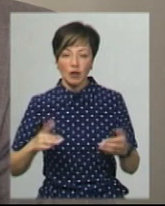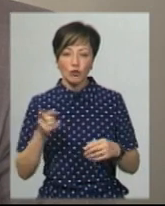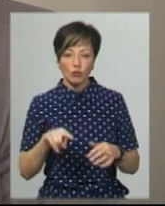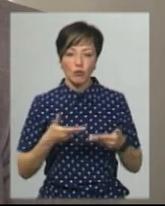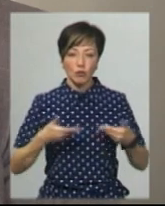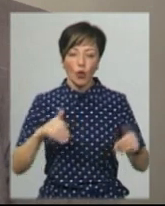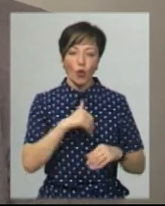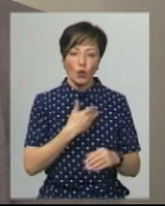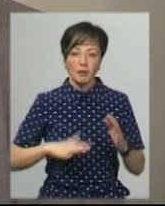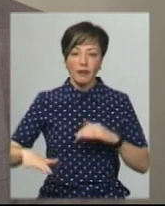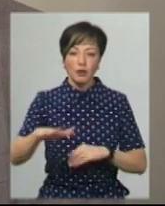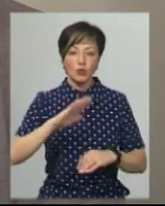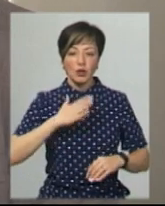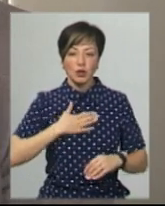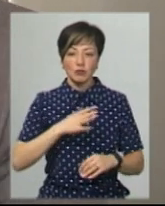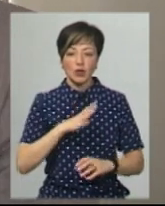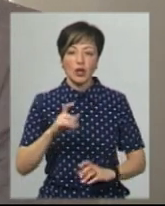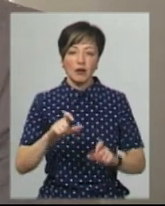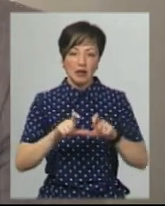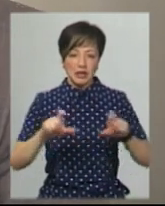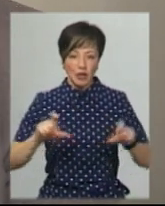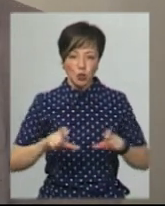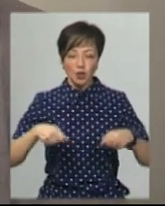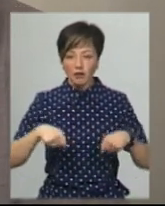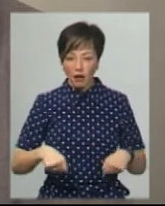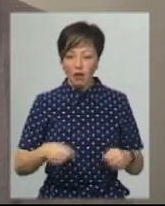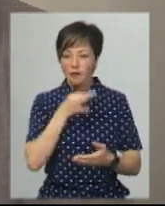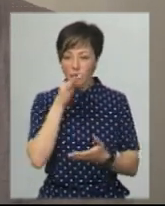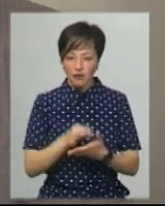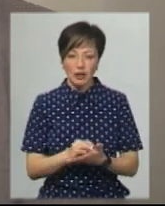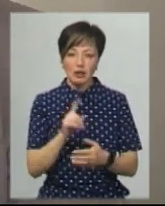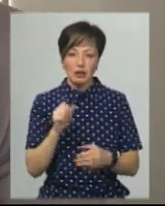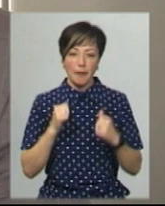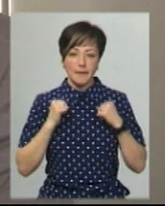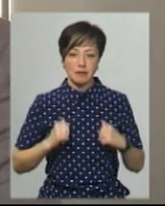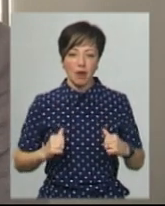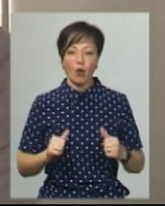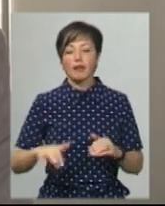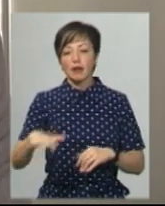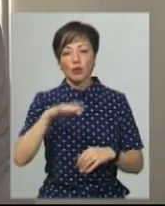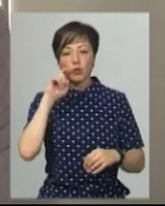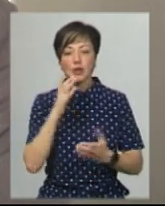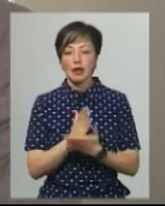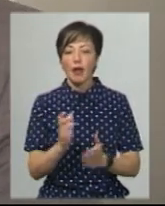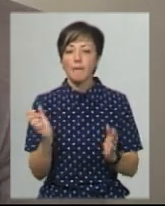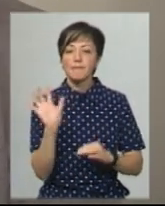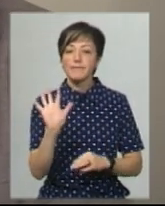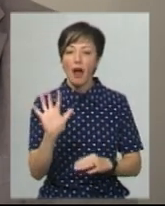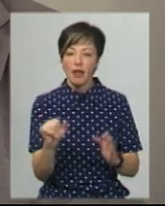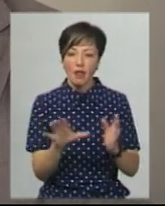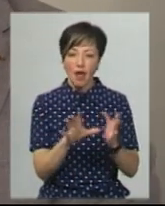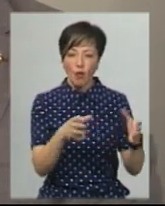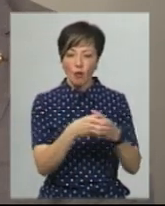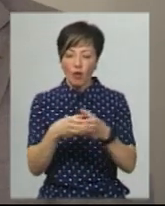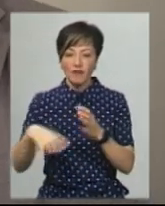ми хочемо, щоб на території нашої були інститути влади, які б також відповідали за безпеку. На території України є п'яті нейроблоків і всі